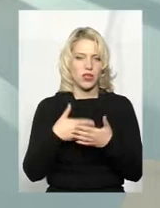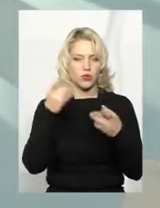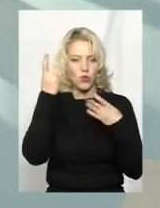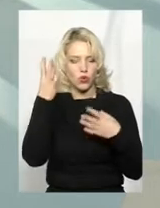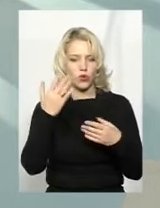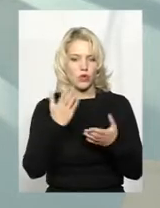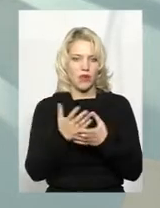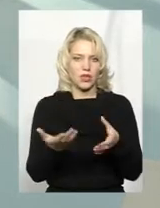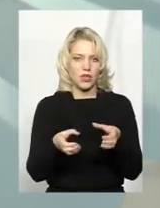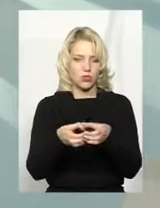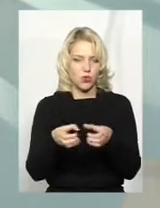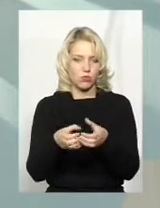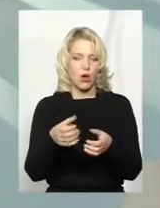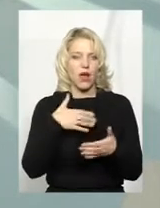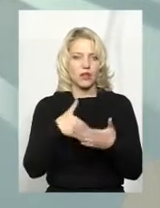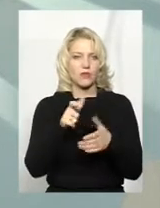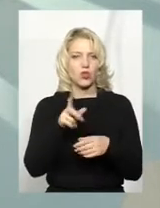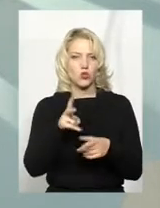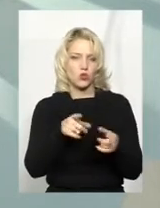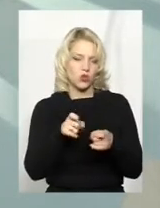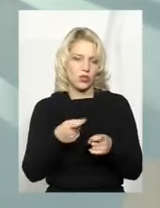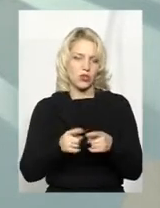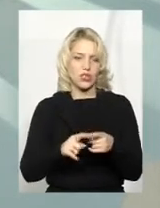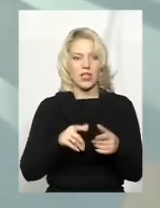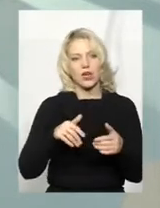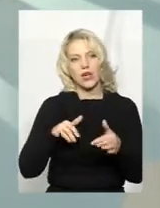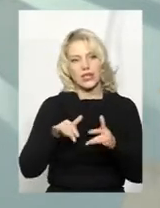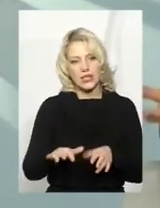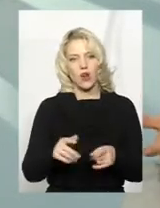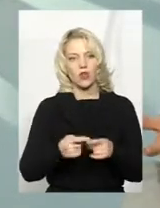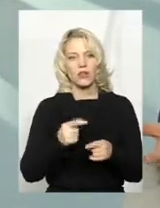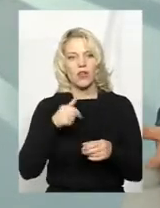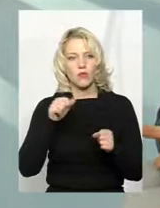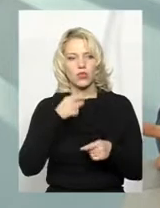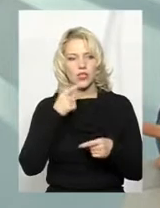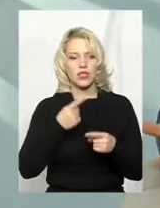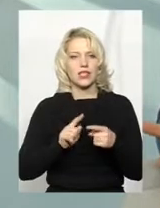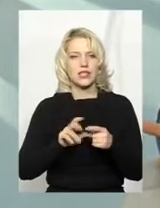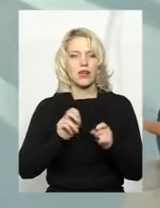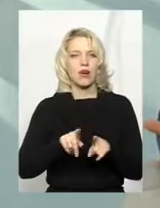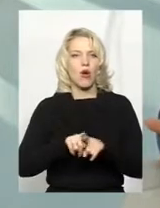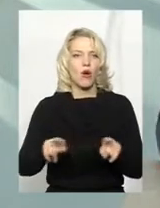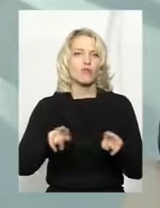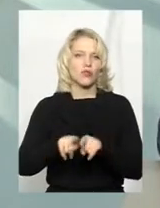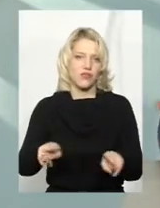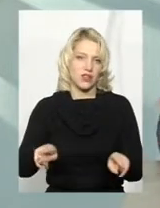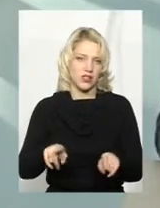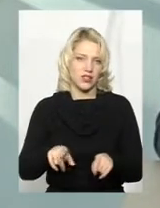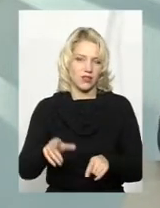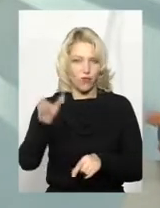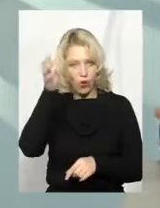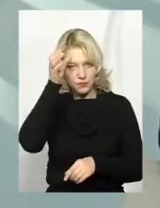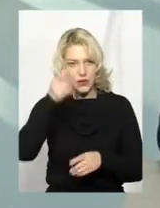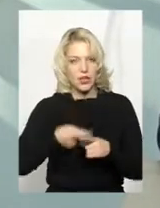активних людей, які долучаються до тих чи інших заходів. І я скажу навіть більше, що це якась певна міра просвітництва, тому що працюючи